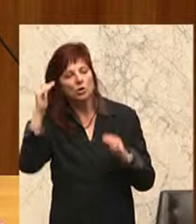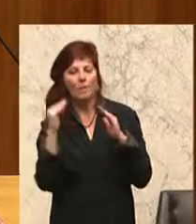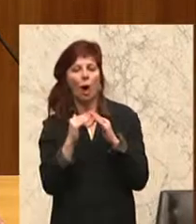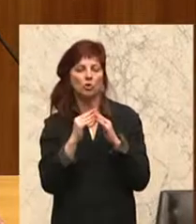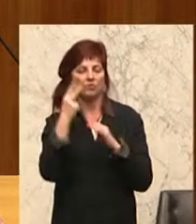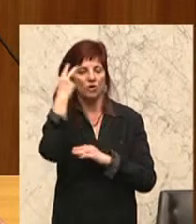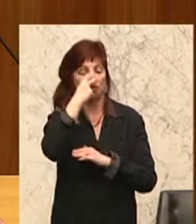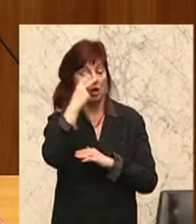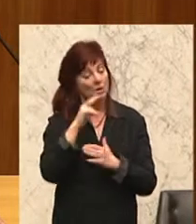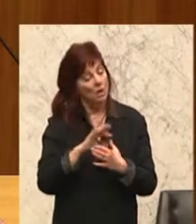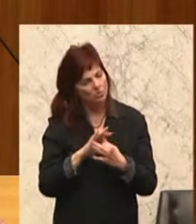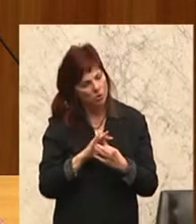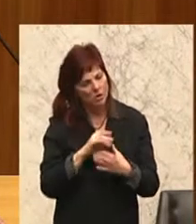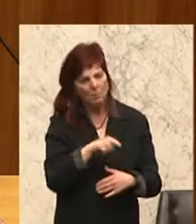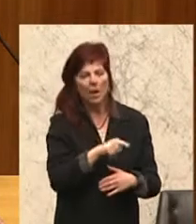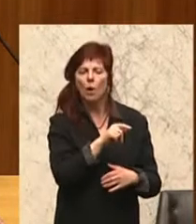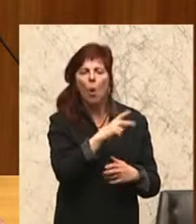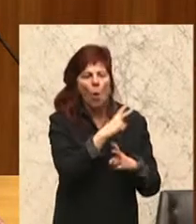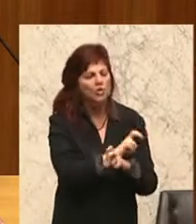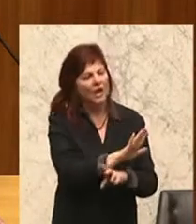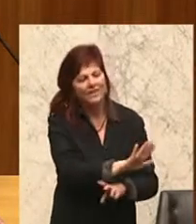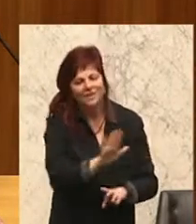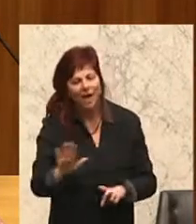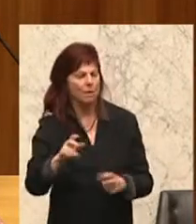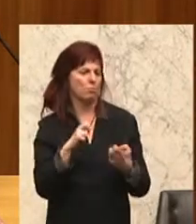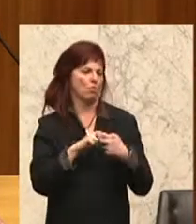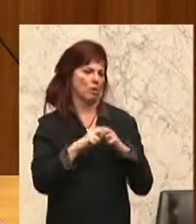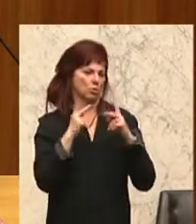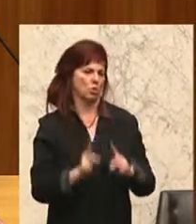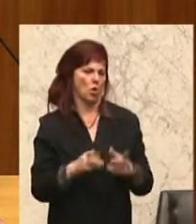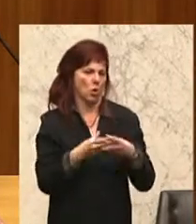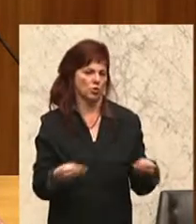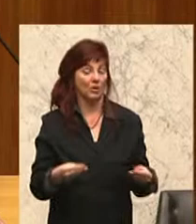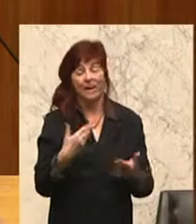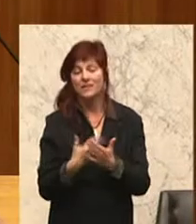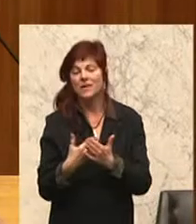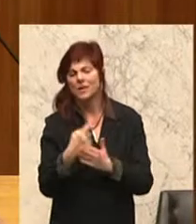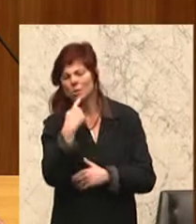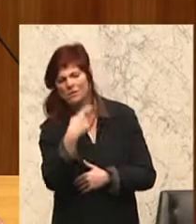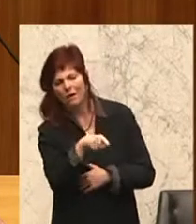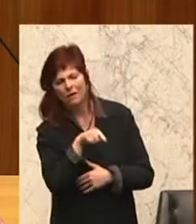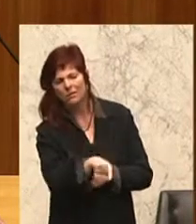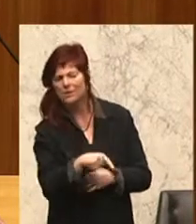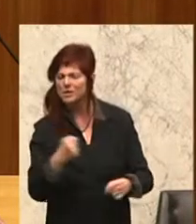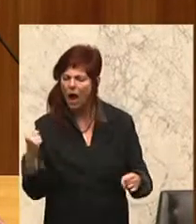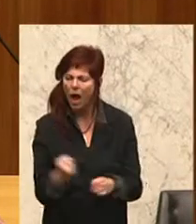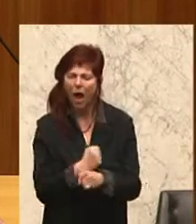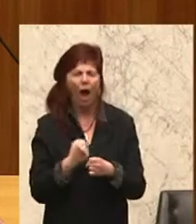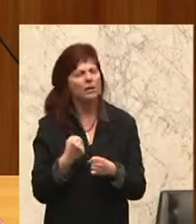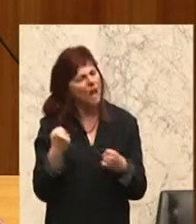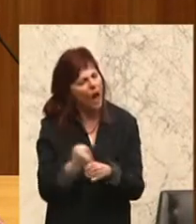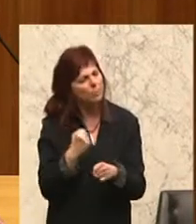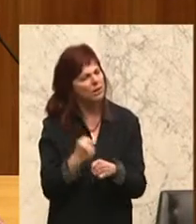Österreicherinnen und Österreicher zu tun. Und ich sage daher, dass es notwendig ist, dass wir dieses hart erarbeitete Steuergeld der